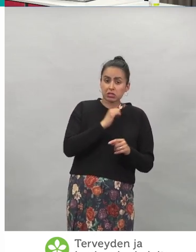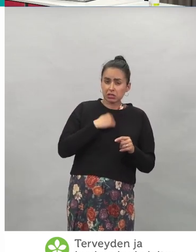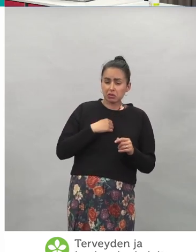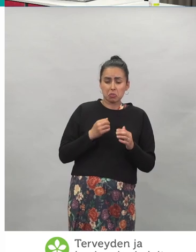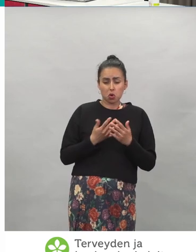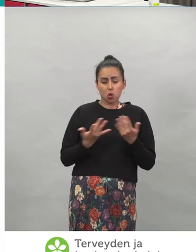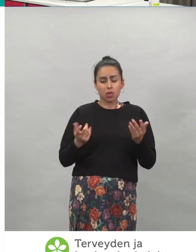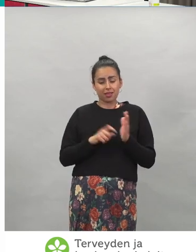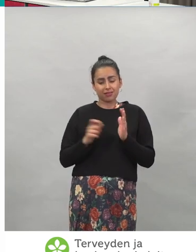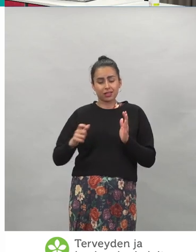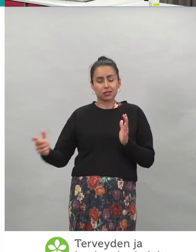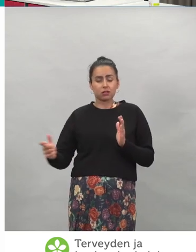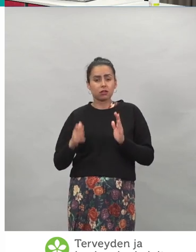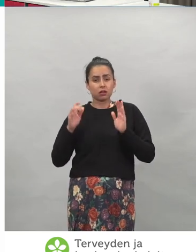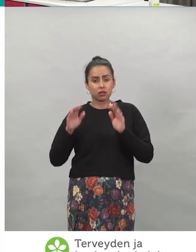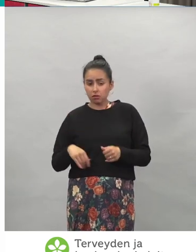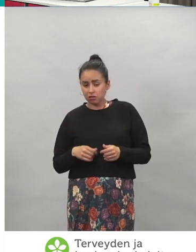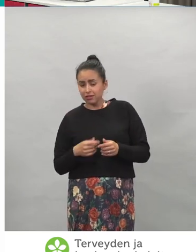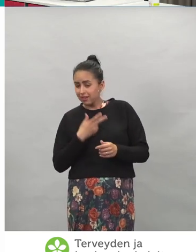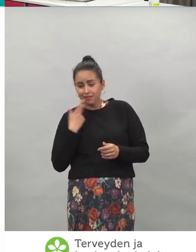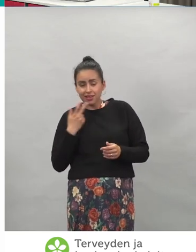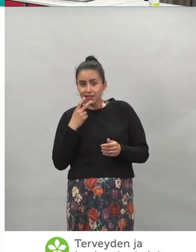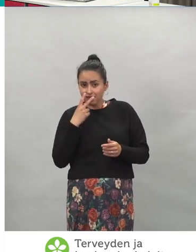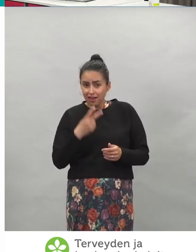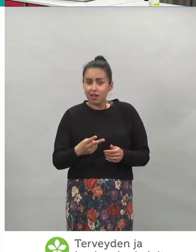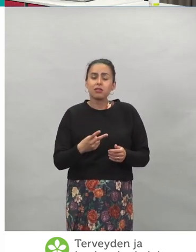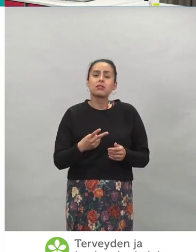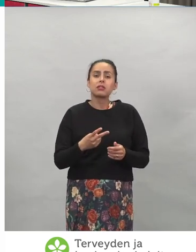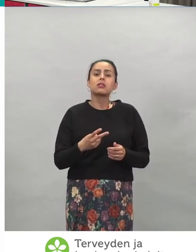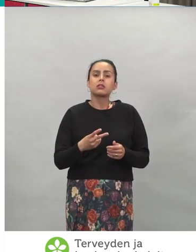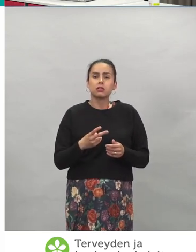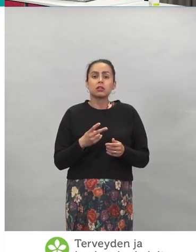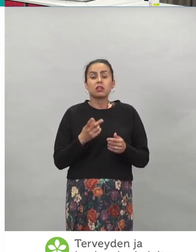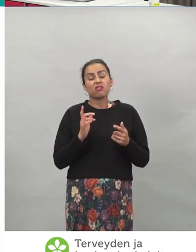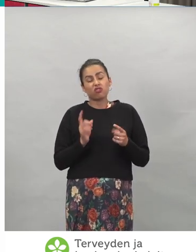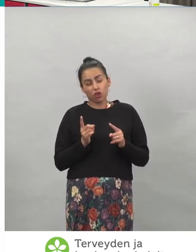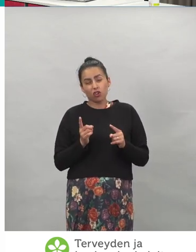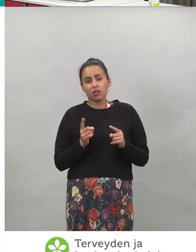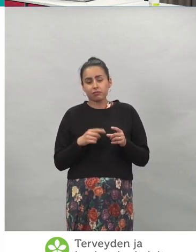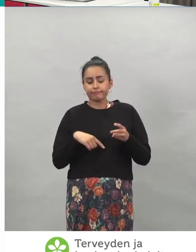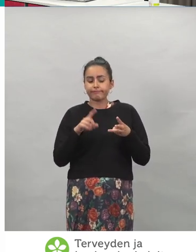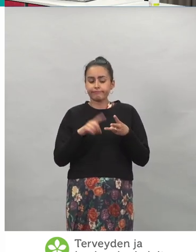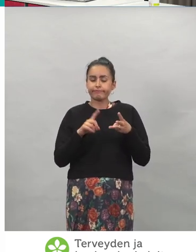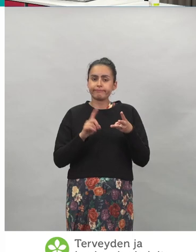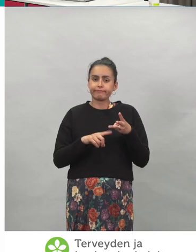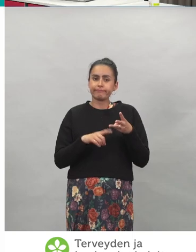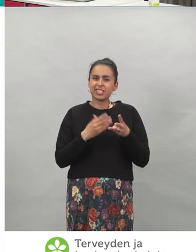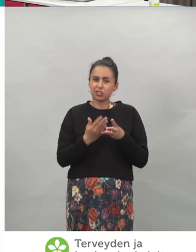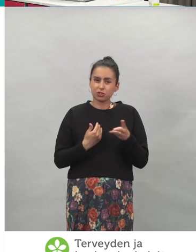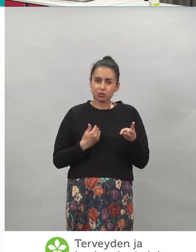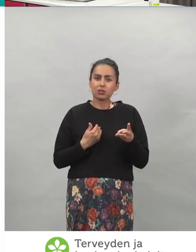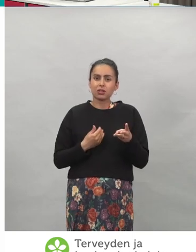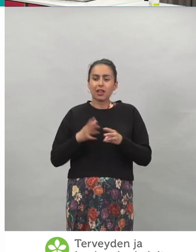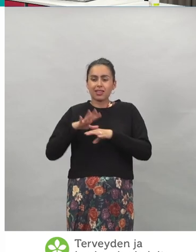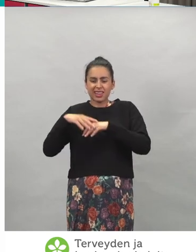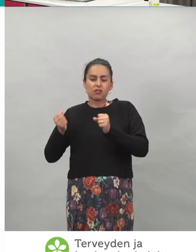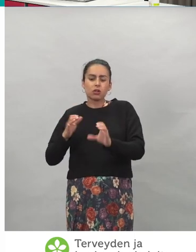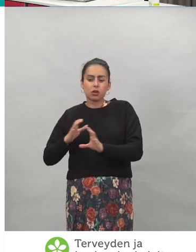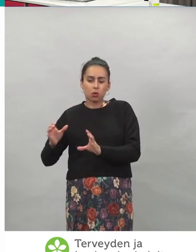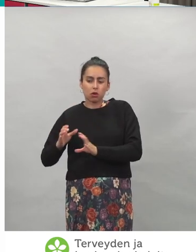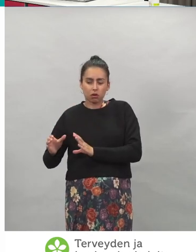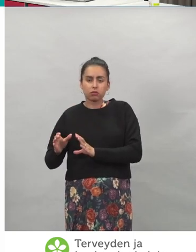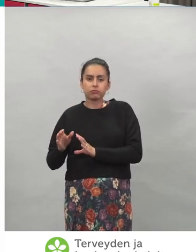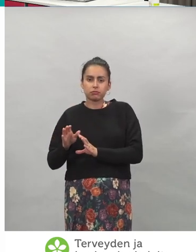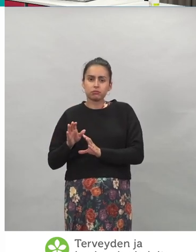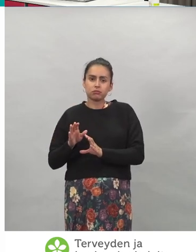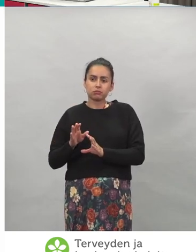viikkoaikaa ja ei siltikään vielä näy täällä näitä tietoja, niin voi johtua siitä, että siellä nyt terveydenhuollon